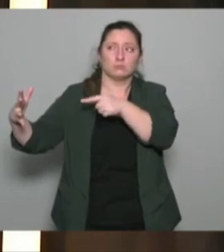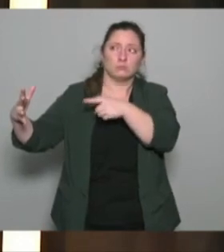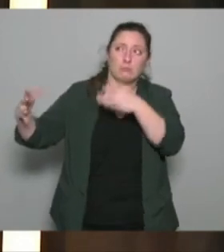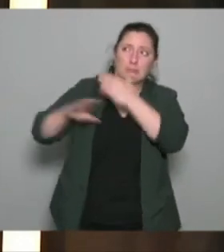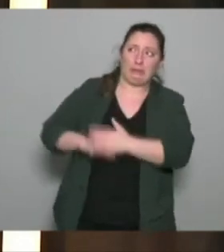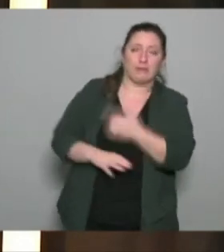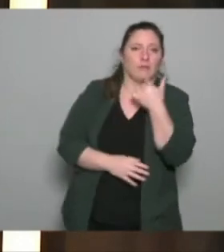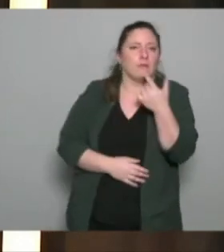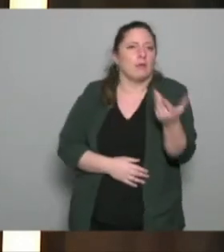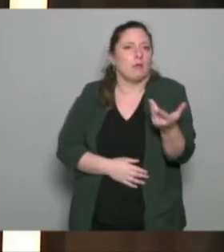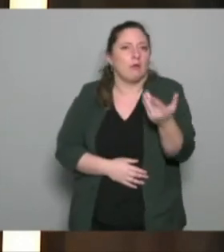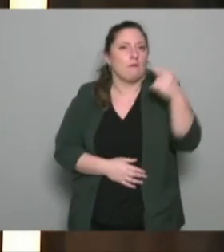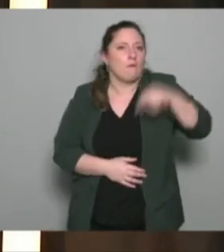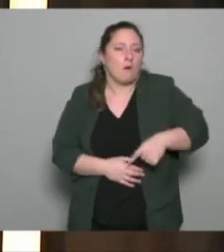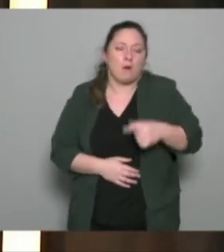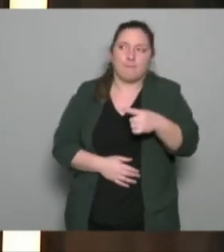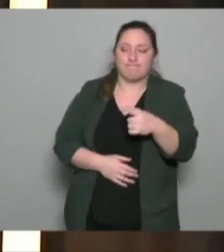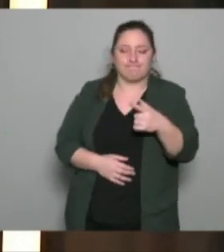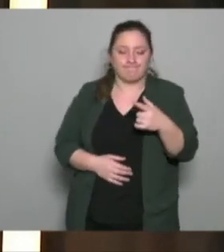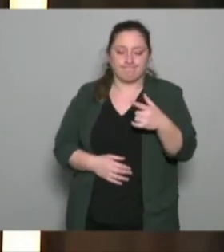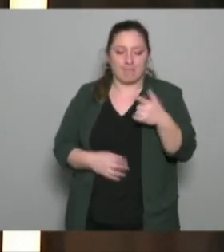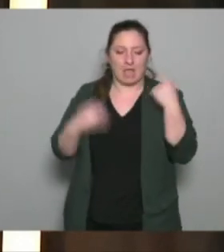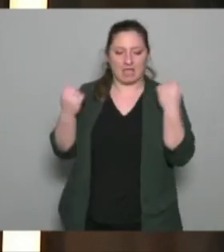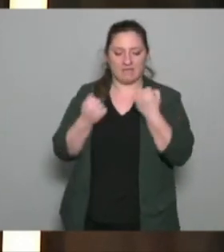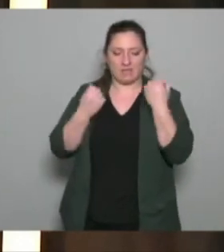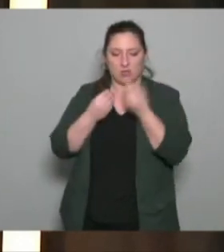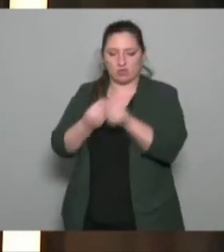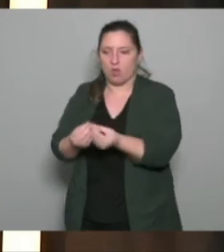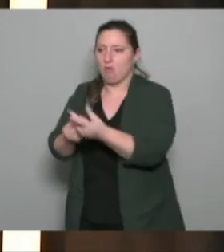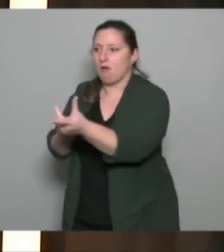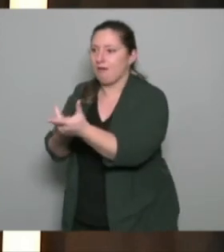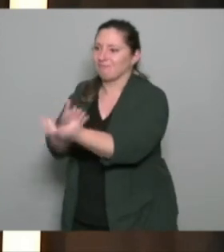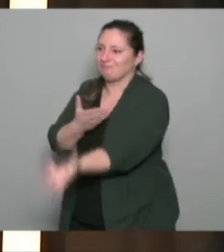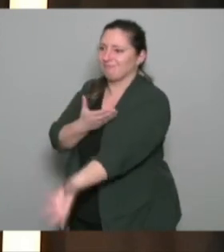mettre à se donner comme entrée non pas l'activité mais les personnes